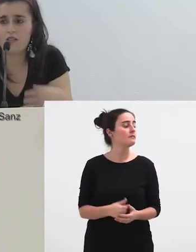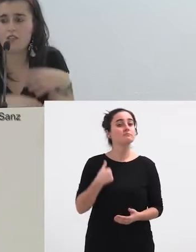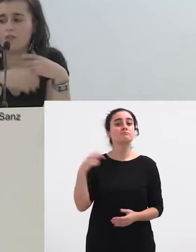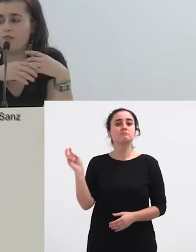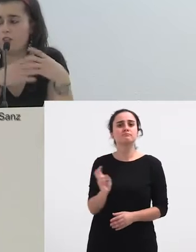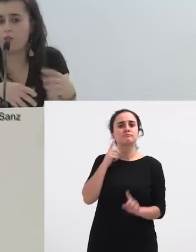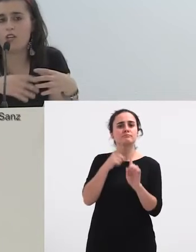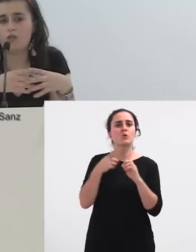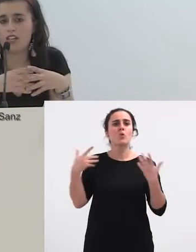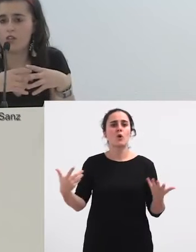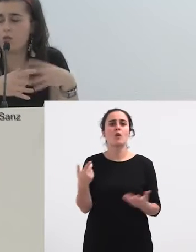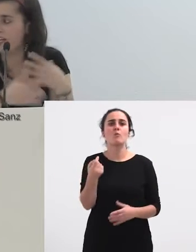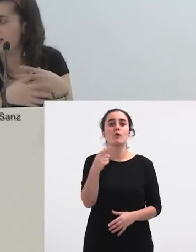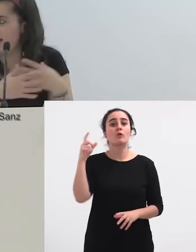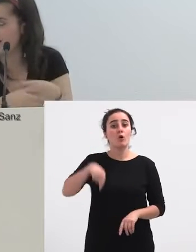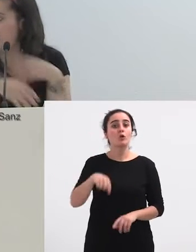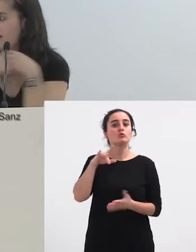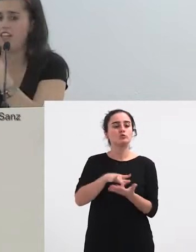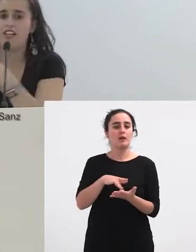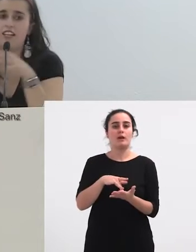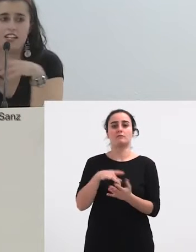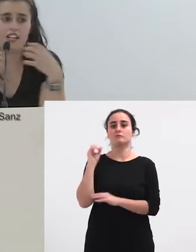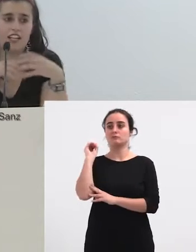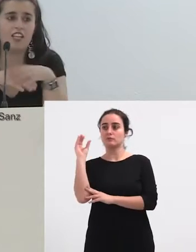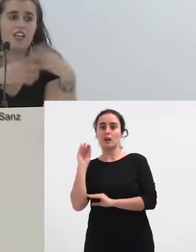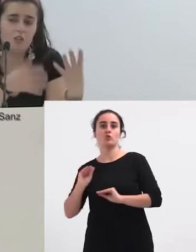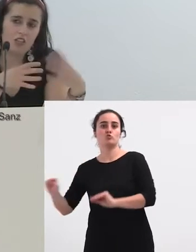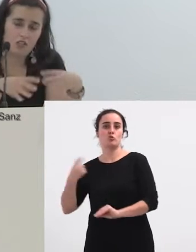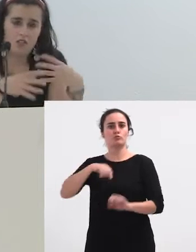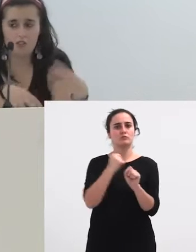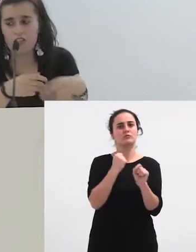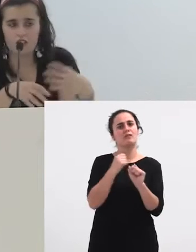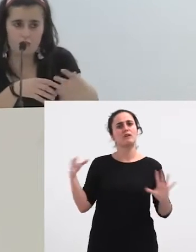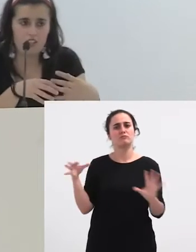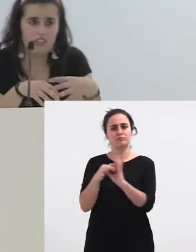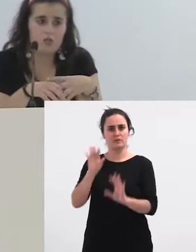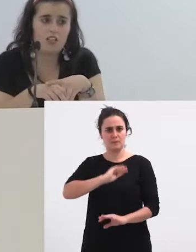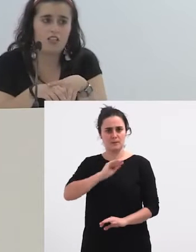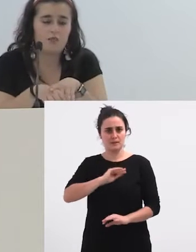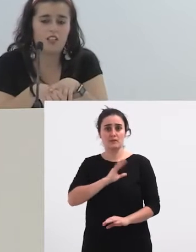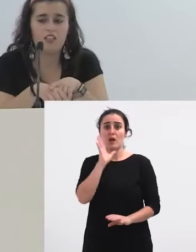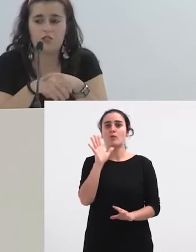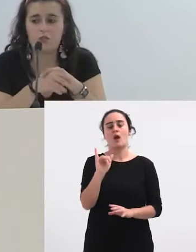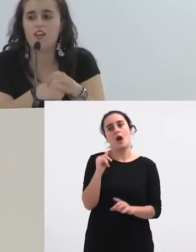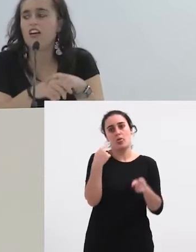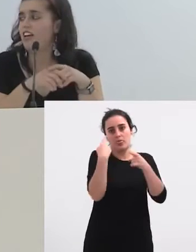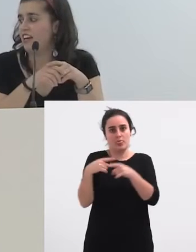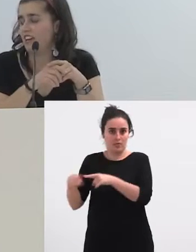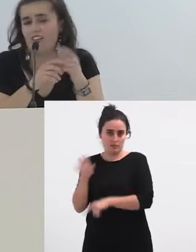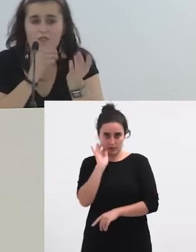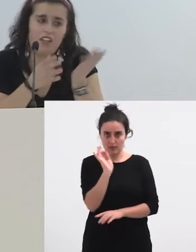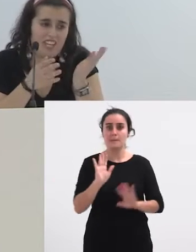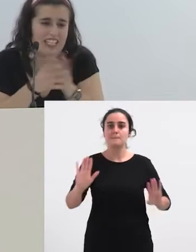nago pizkaba lotura duelako gure lana, aien lanarekin tokian tokiko eta desberdintasunak desberdintasun